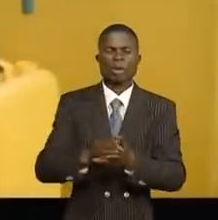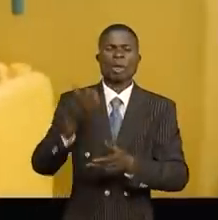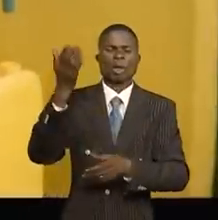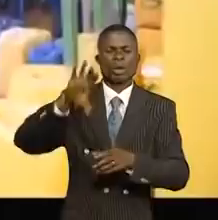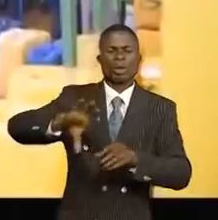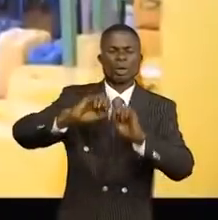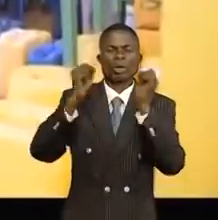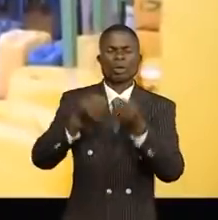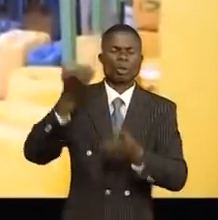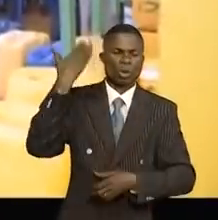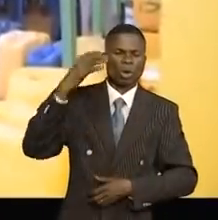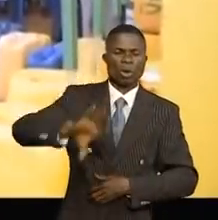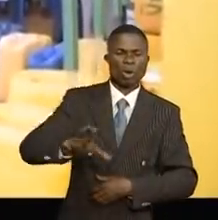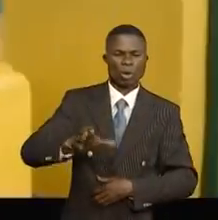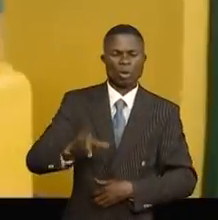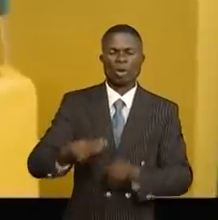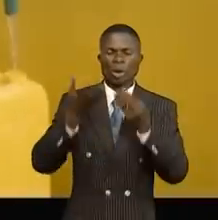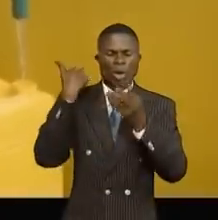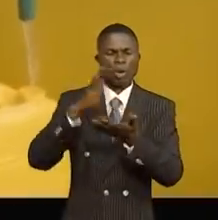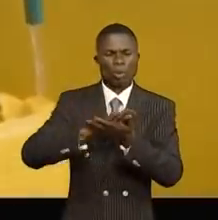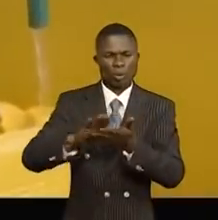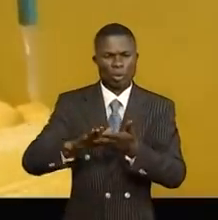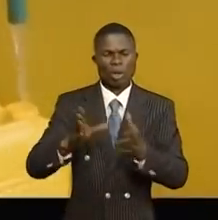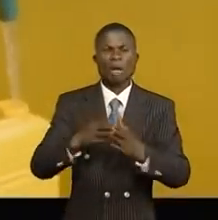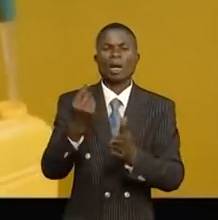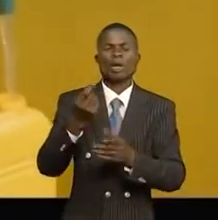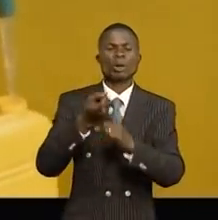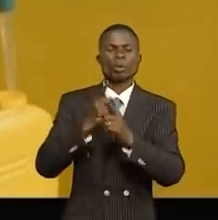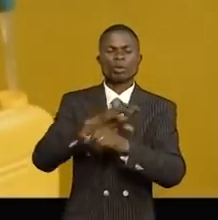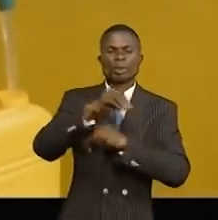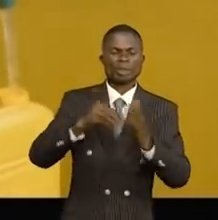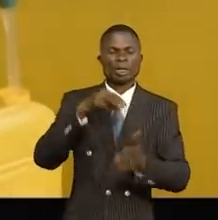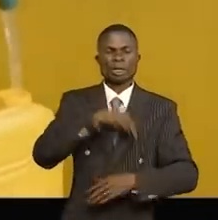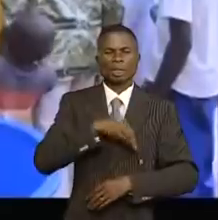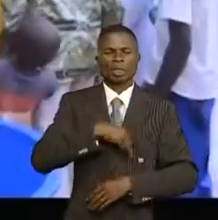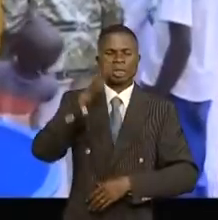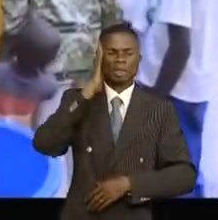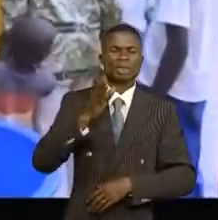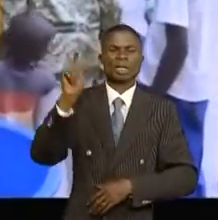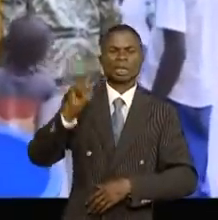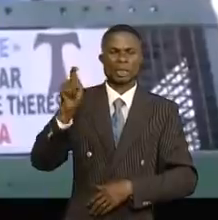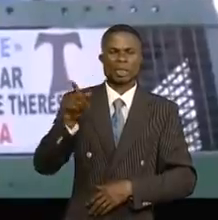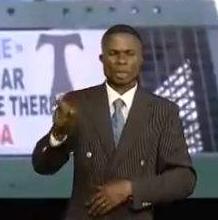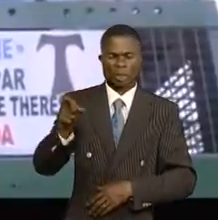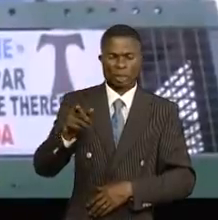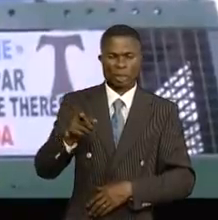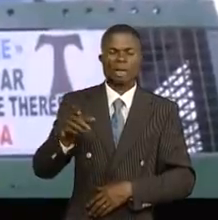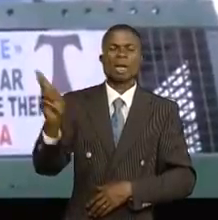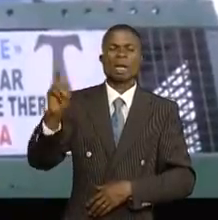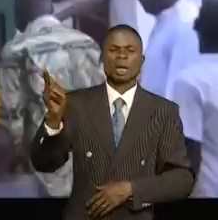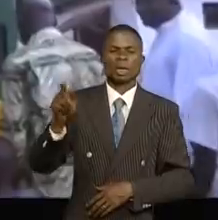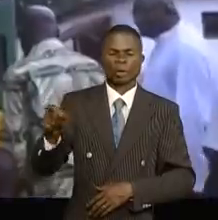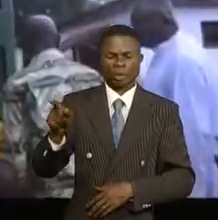pour la desserte de la population en eau potable avec le financement du centre missionnaire Sainte-Thérèse de Montréal. Là, nous sommes au Canada.